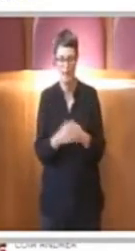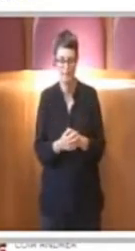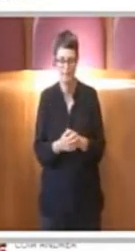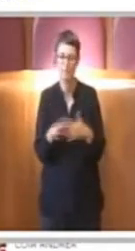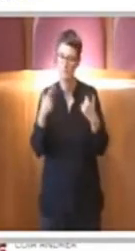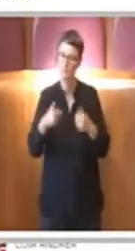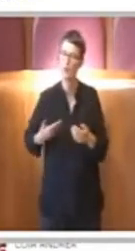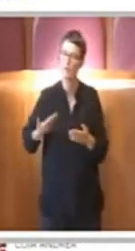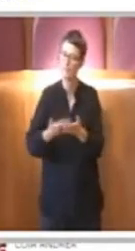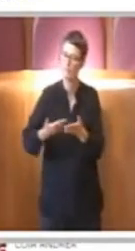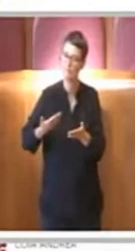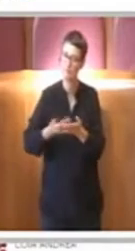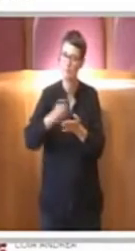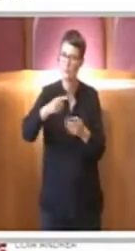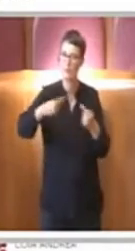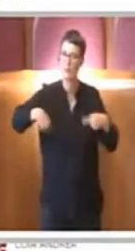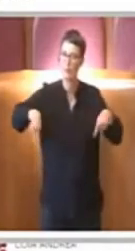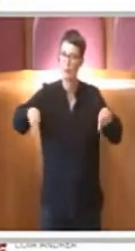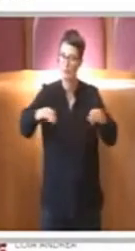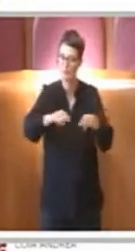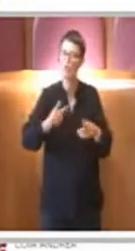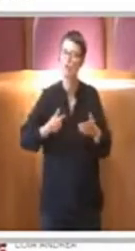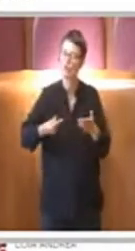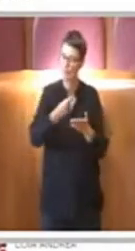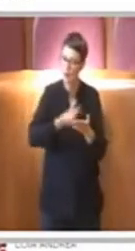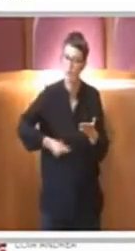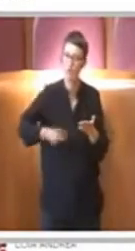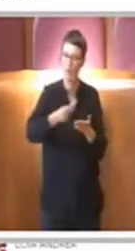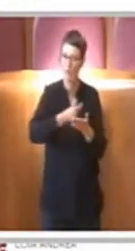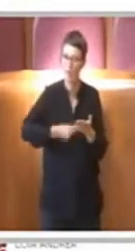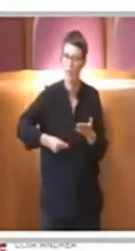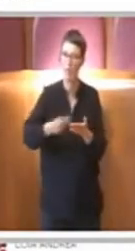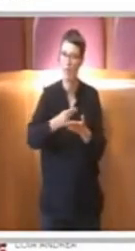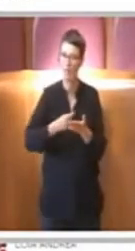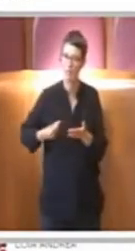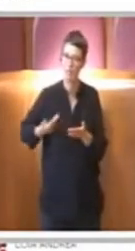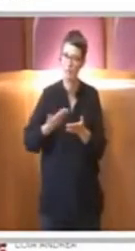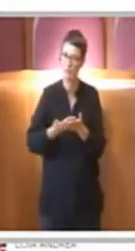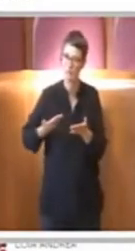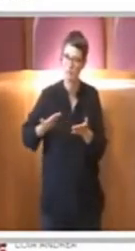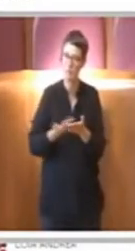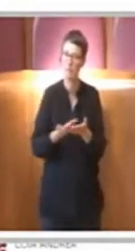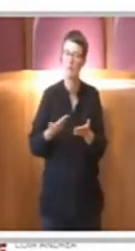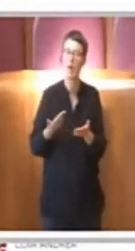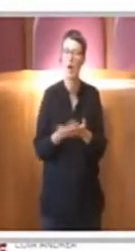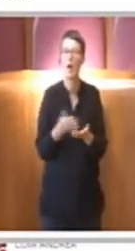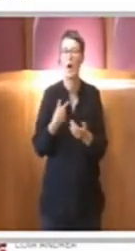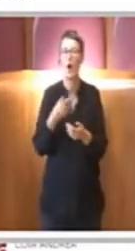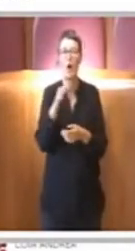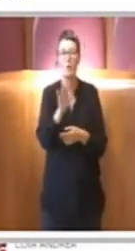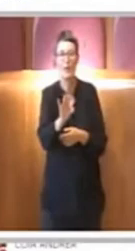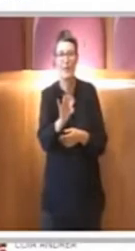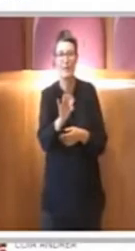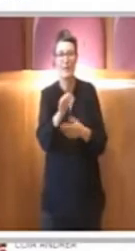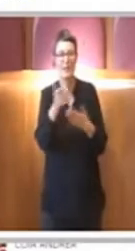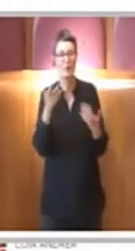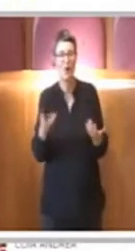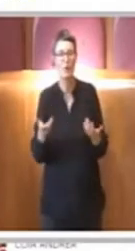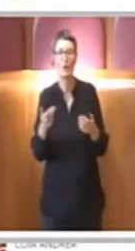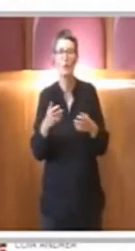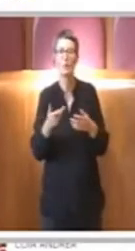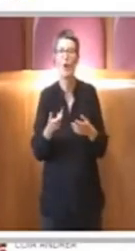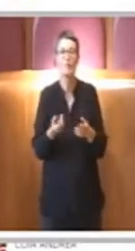in commissione delle progettualità che vanno proprio a creare delle vere e proprie arene di libri